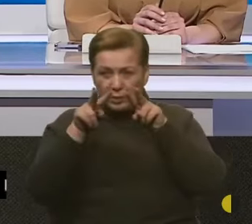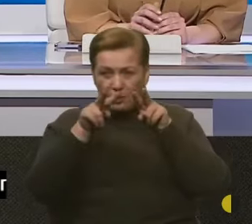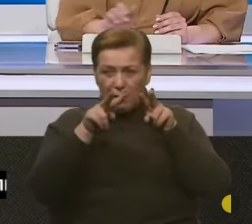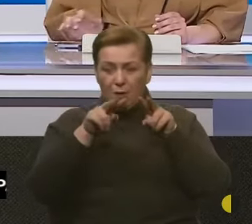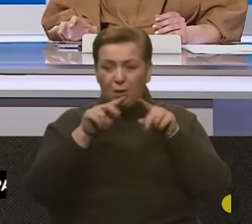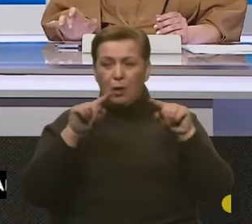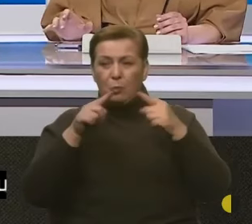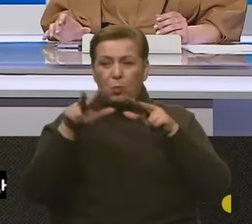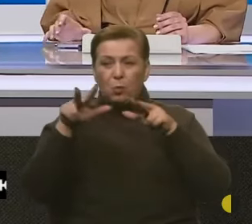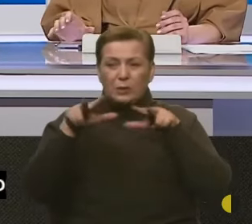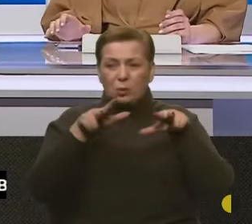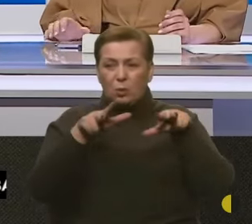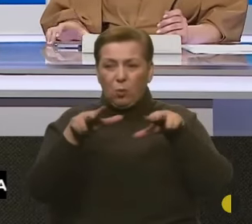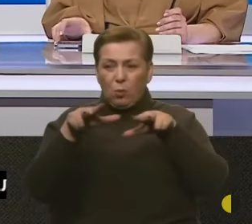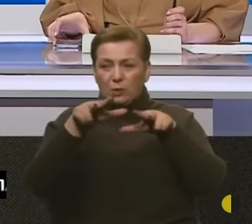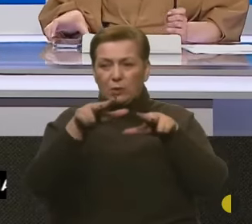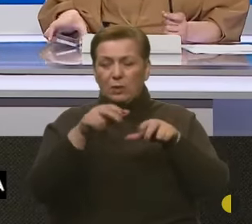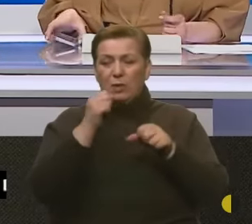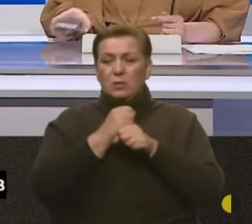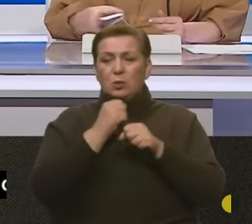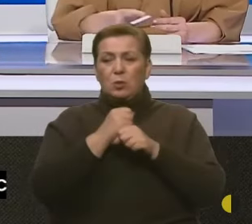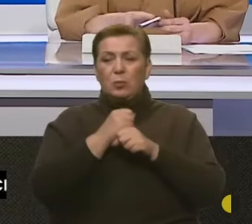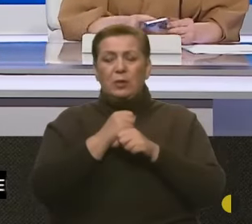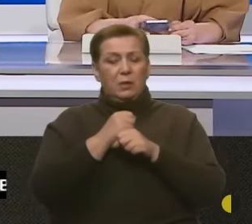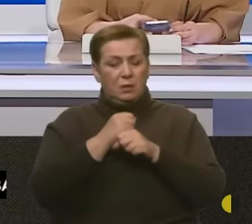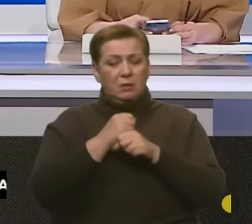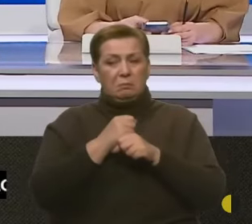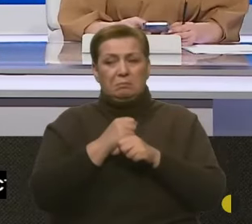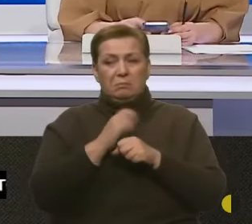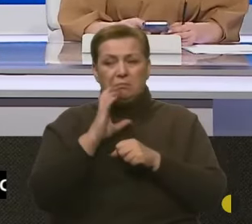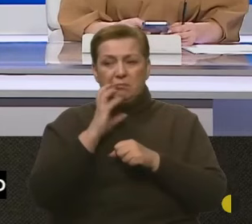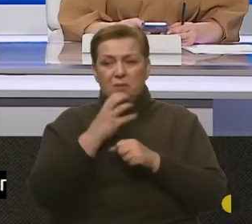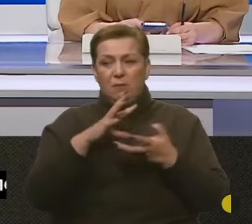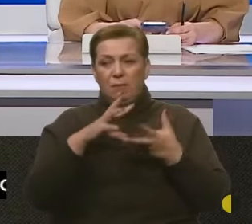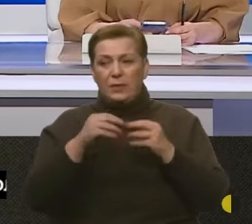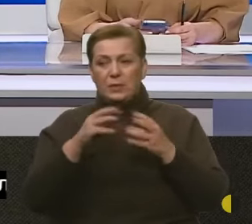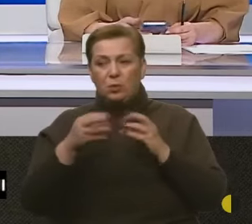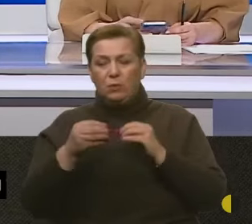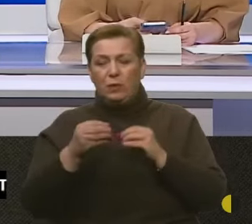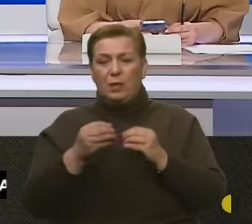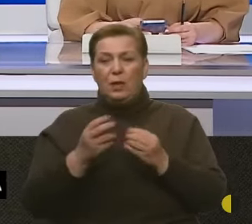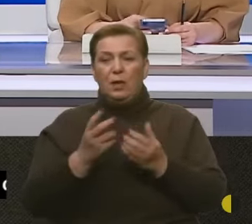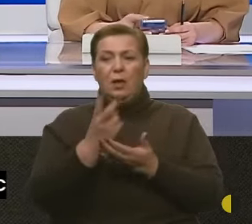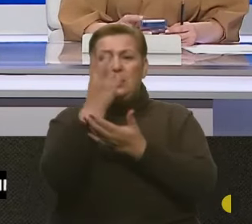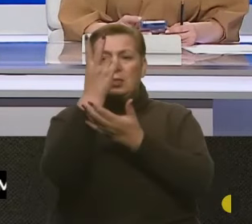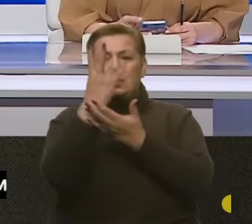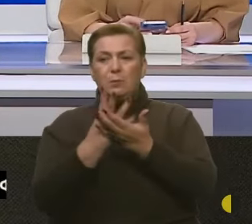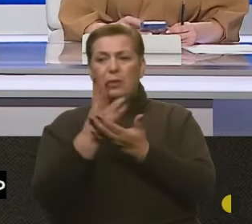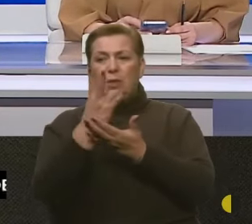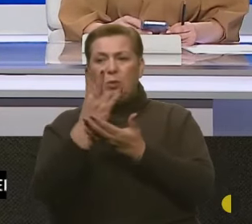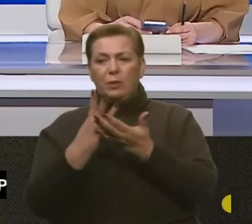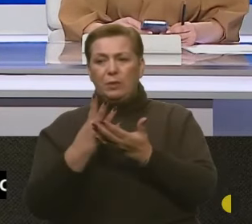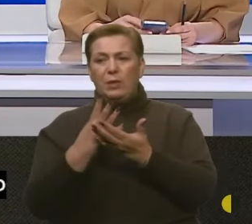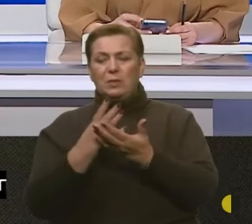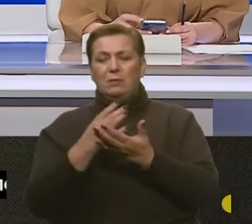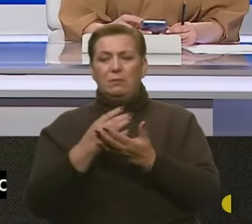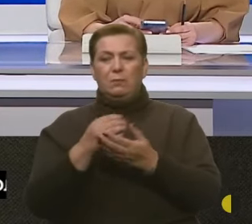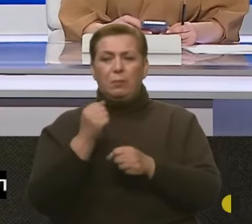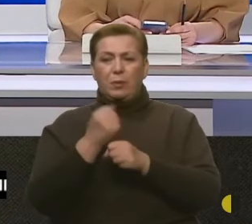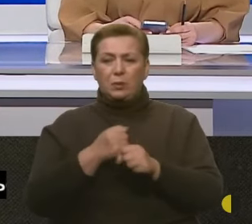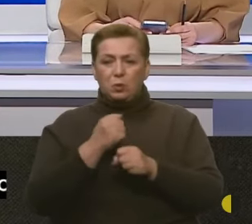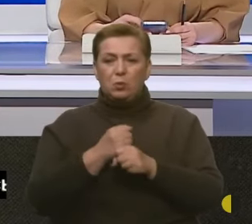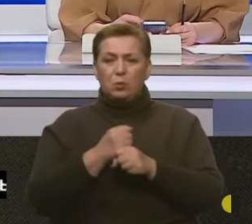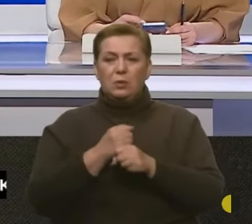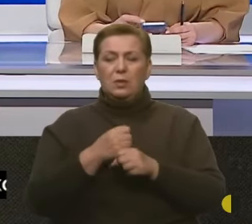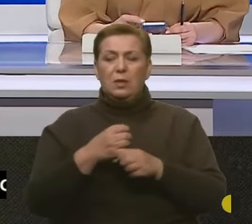вони зробили великі висновки, грунтовні. З мінаметів вони постійно відпрацюють, усі так звані загони